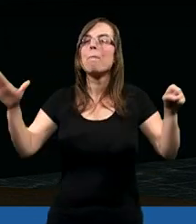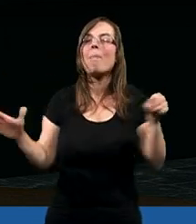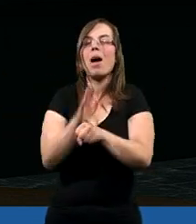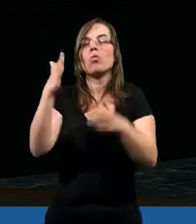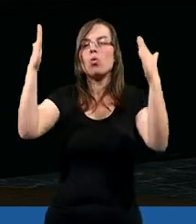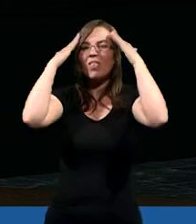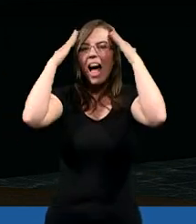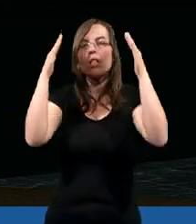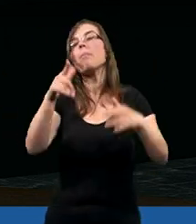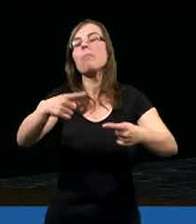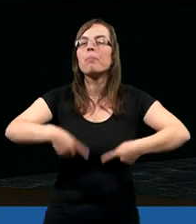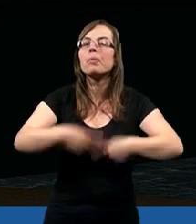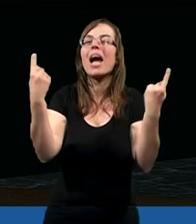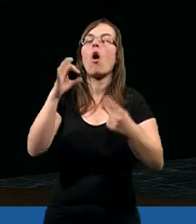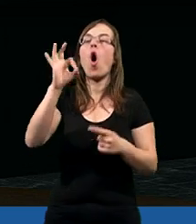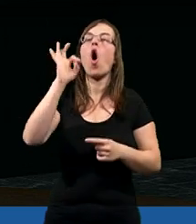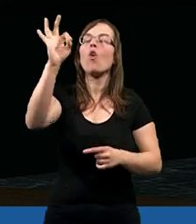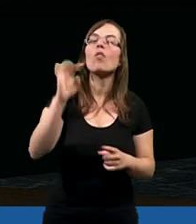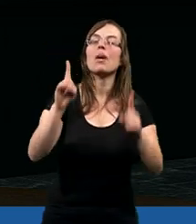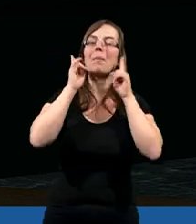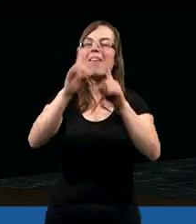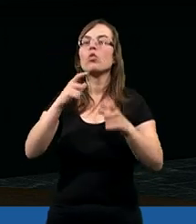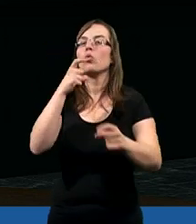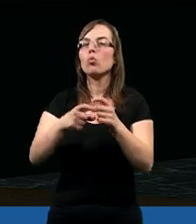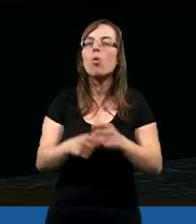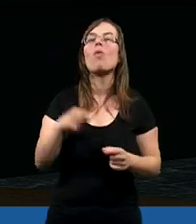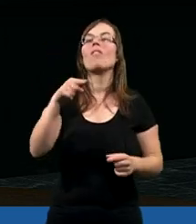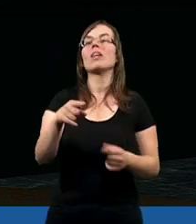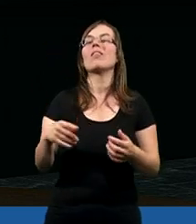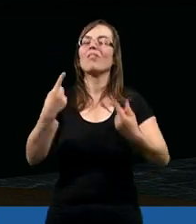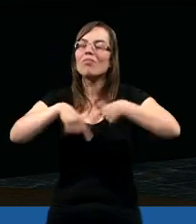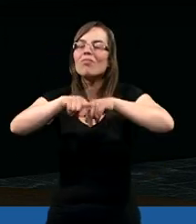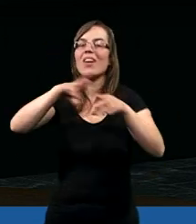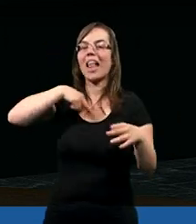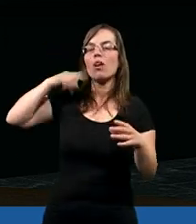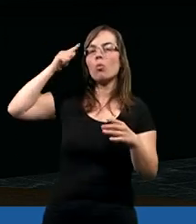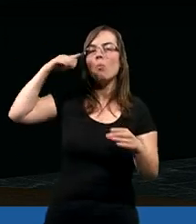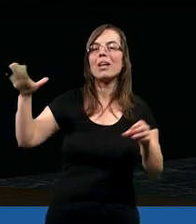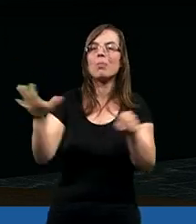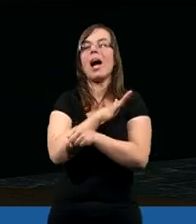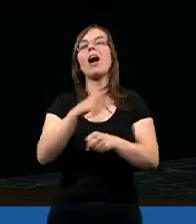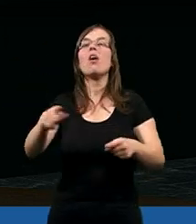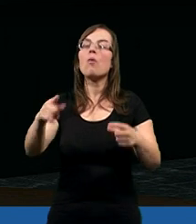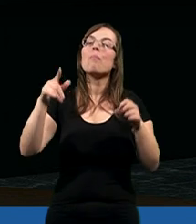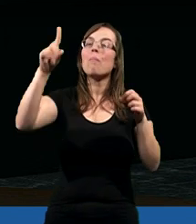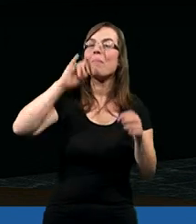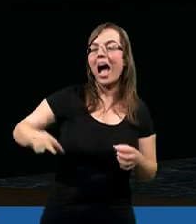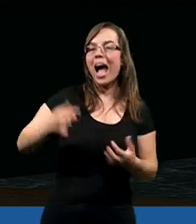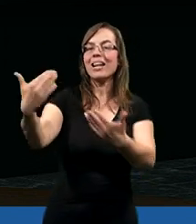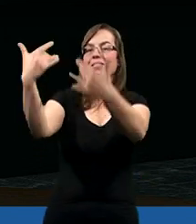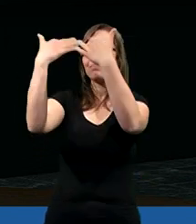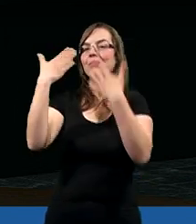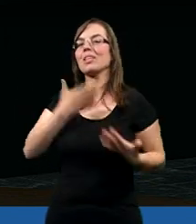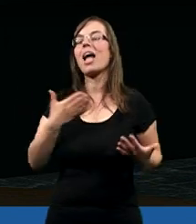pełną świadomość i przekonanie o prawdziwości Twoich słów. One dokonują zmiany w naszych umysłach. A Ty, Panie, ponadto